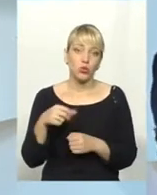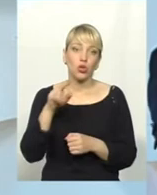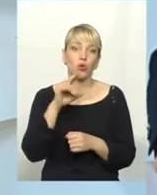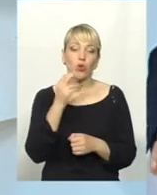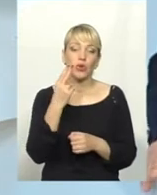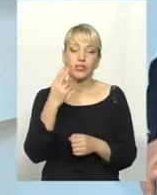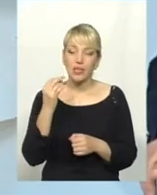треба протоколу.